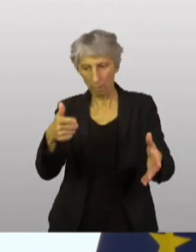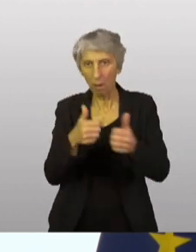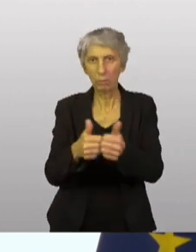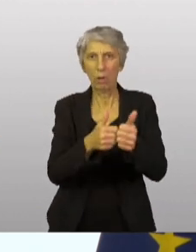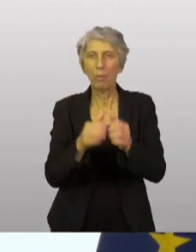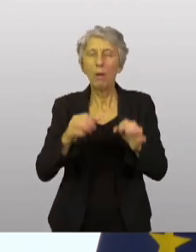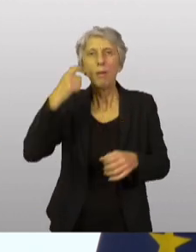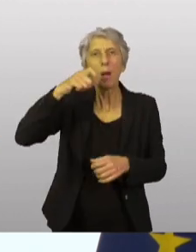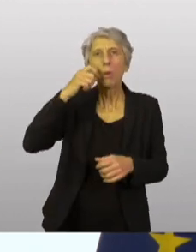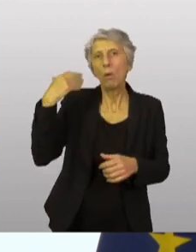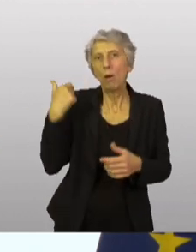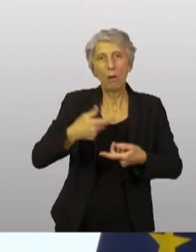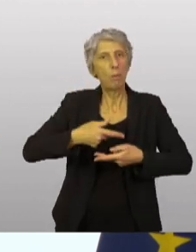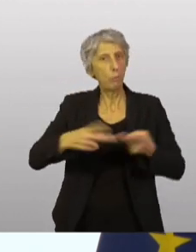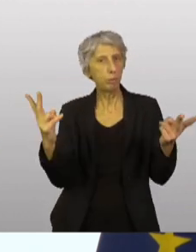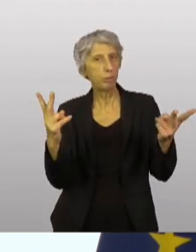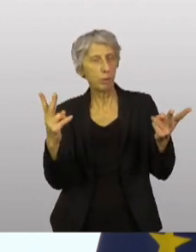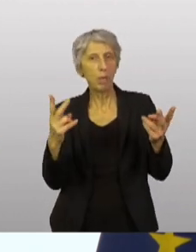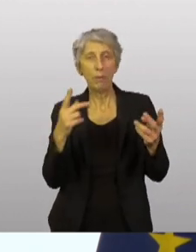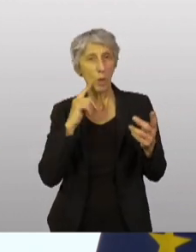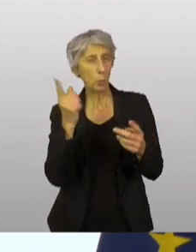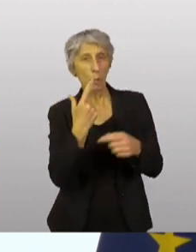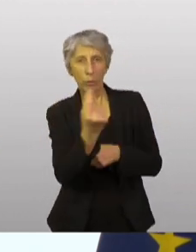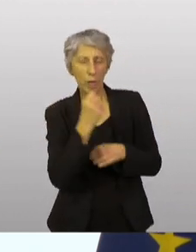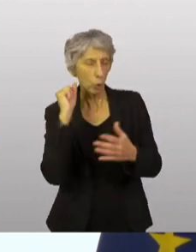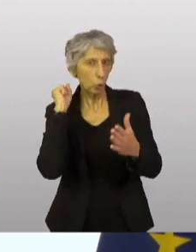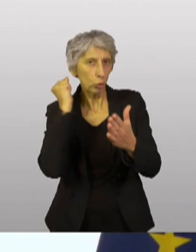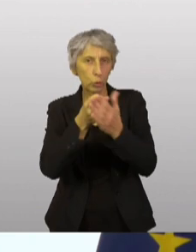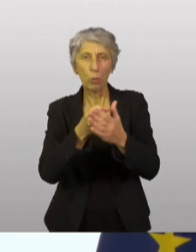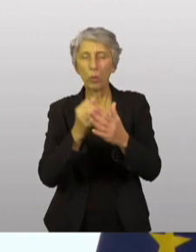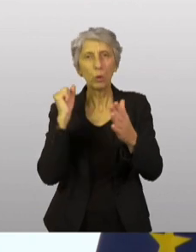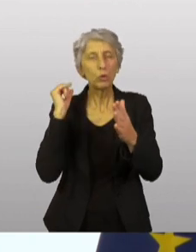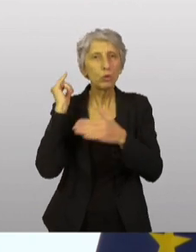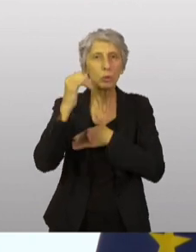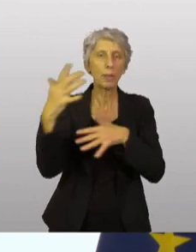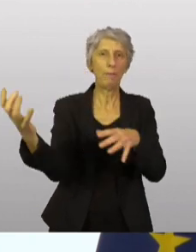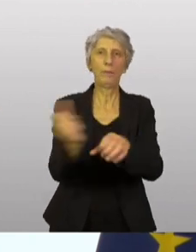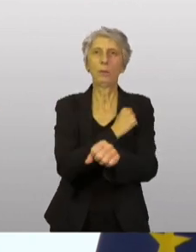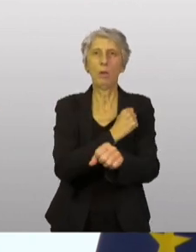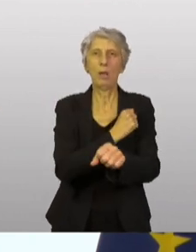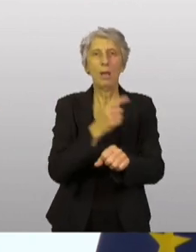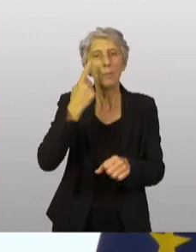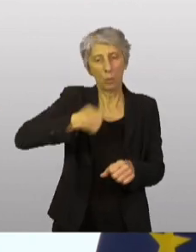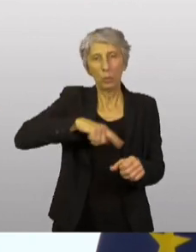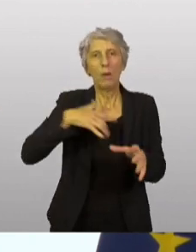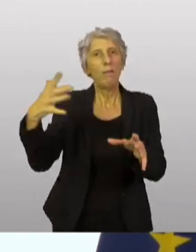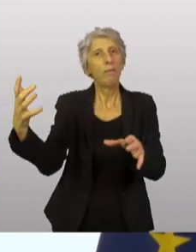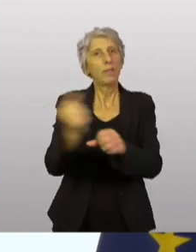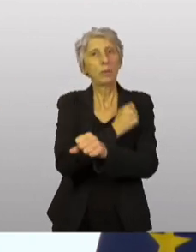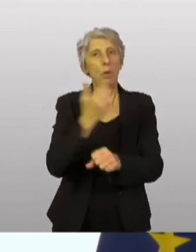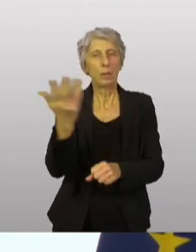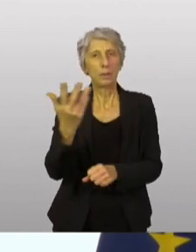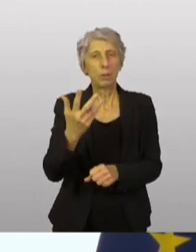ça publiquement, resteront avec nous jusqu'au bout, jusqu'à notre victoire. Et notre victoire pour nous, c'est le